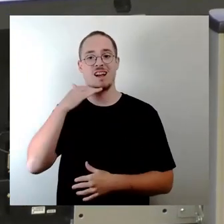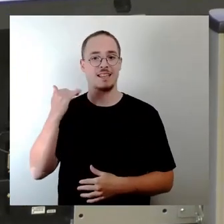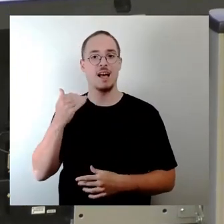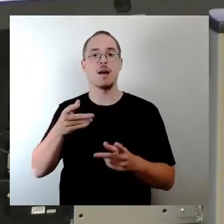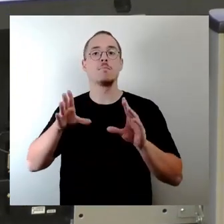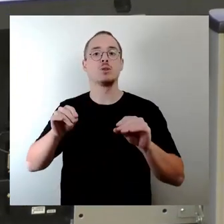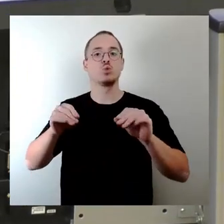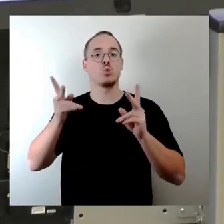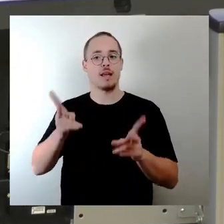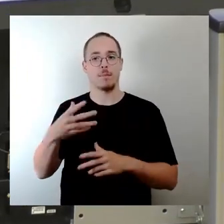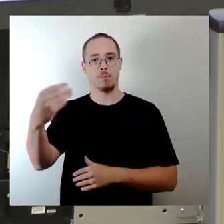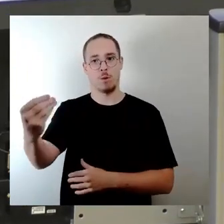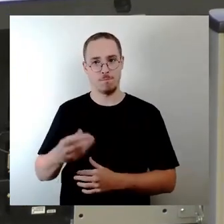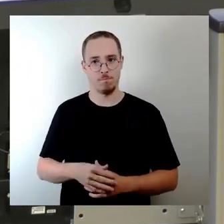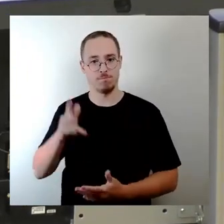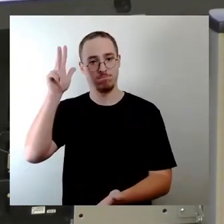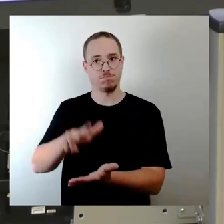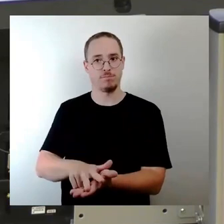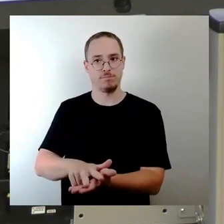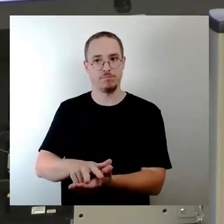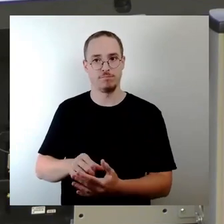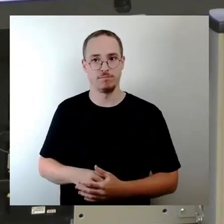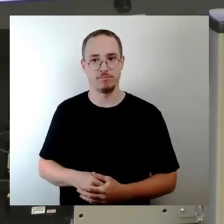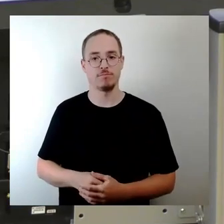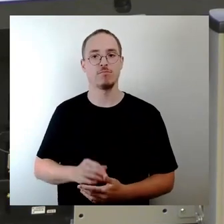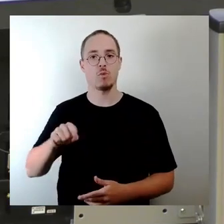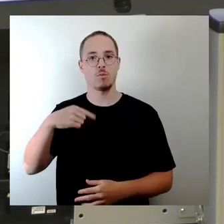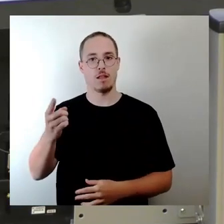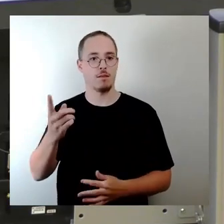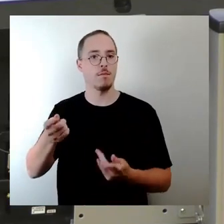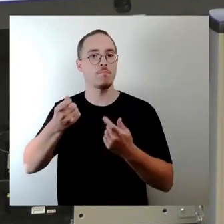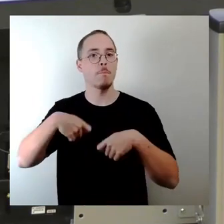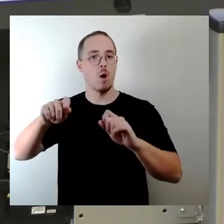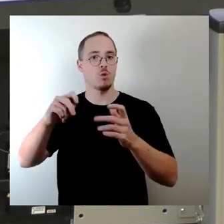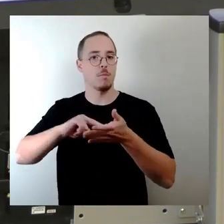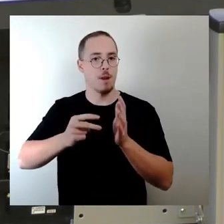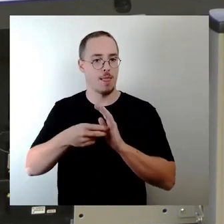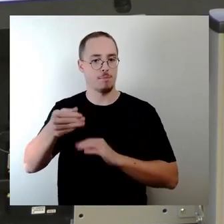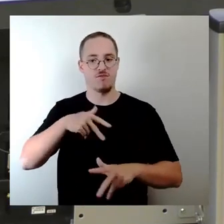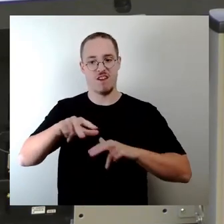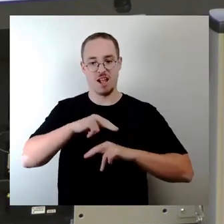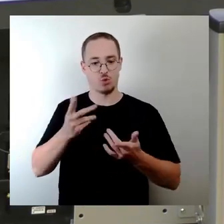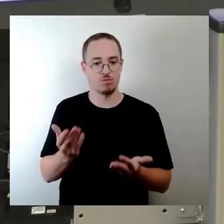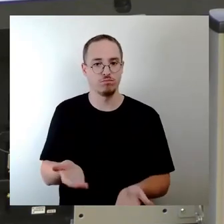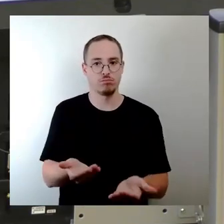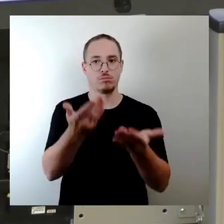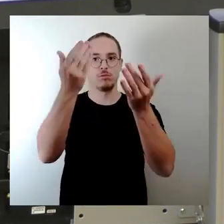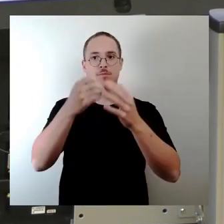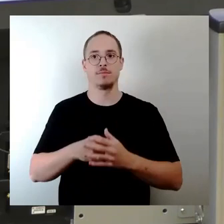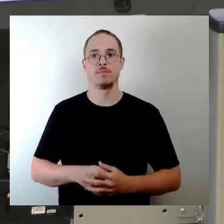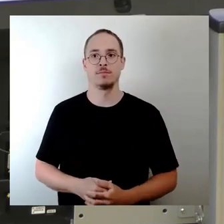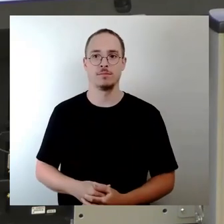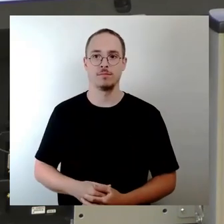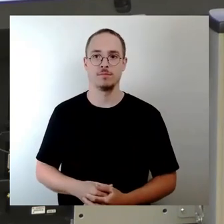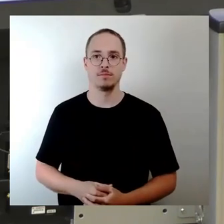vorhabenbezogenen Bebauungsplan gemeinsam mit der Verwaltung auf den Weg gebracht. Und in diesem Zusammenhang wird immer ganz